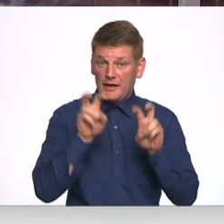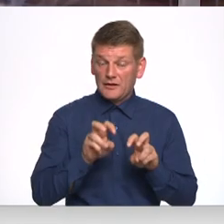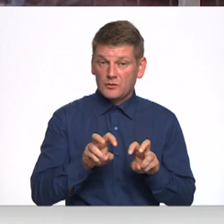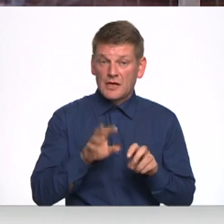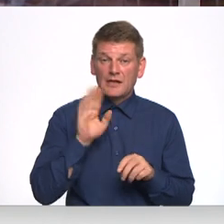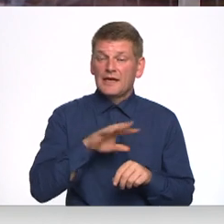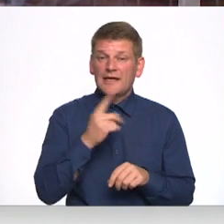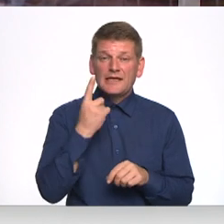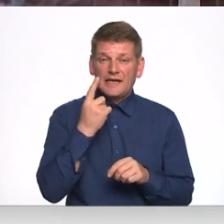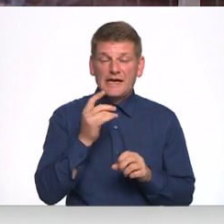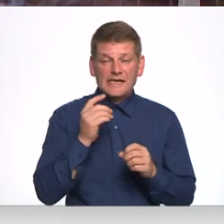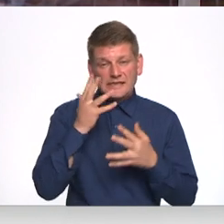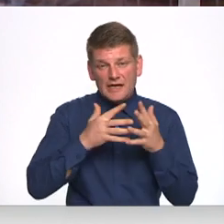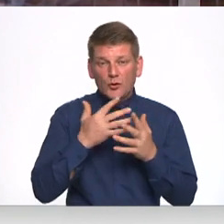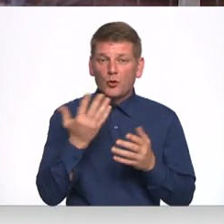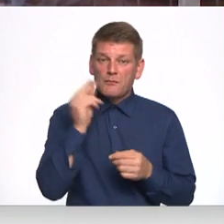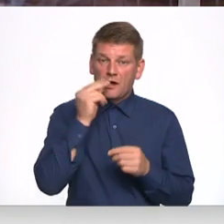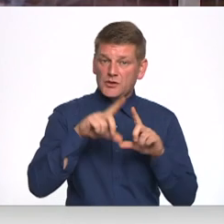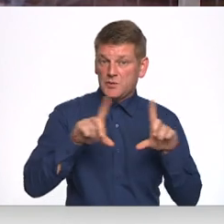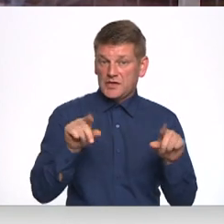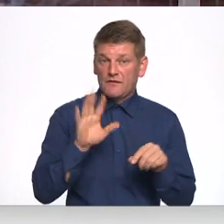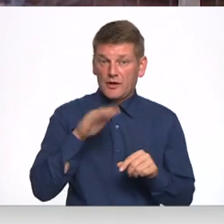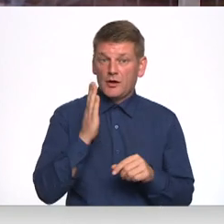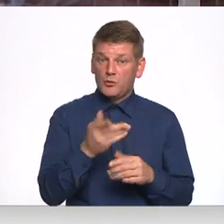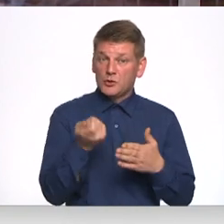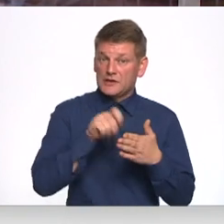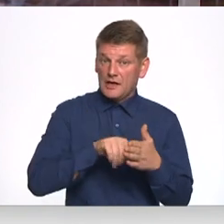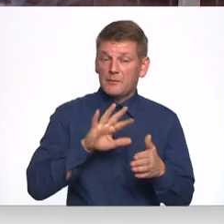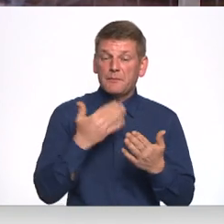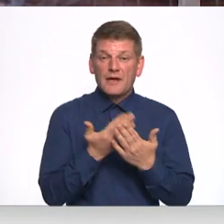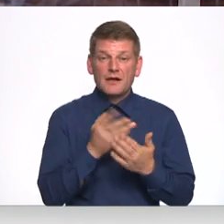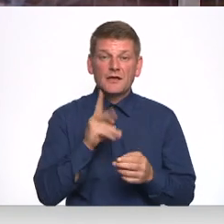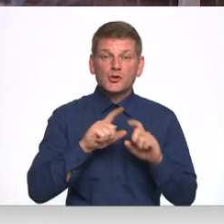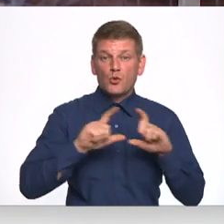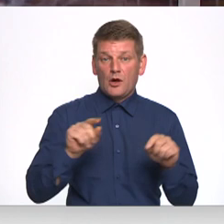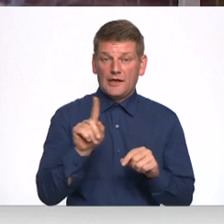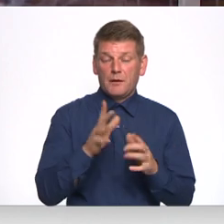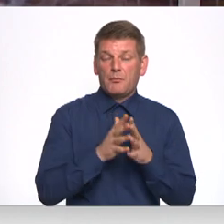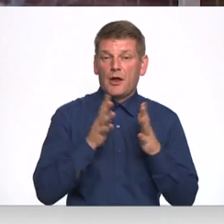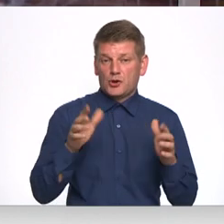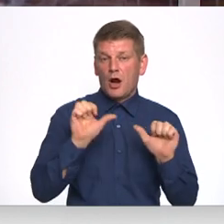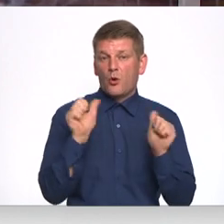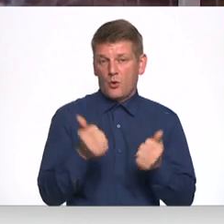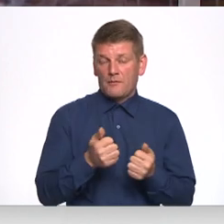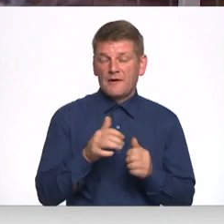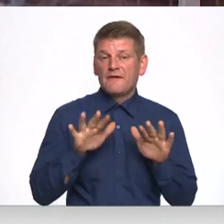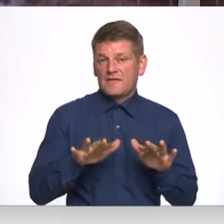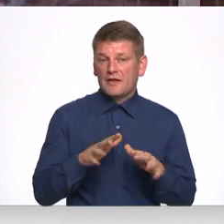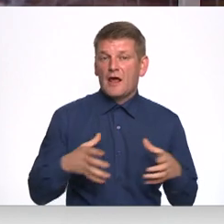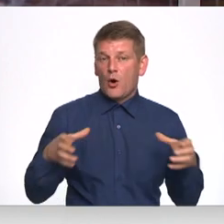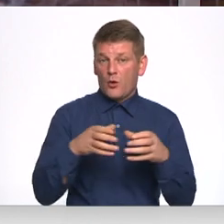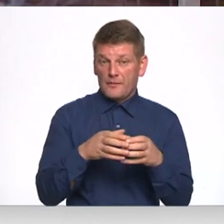lai ne tikai izskaitļot, kura mācība iestāde varētu būt slēdzama, bet pierādīt, ka skolai ir daudz plašāka loma vietējā kopienā.